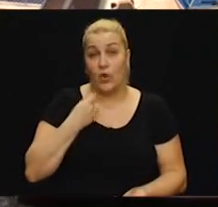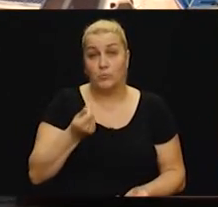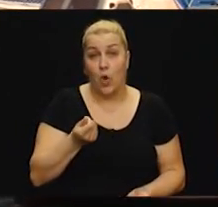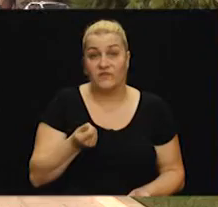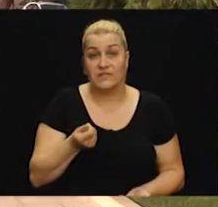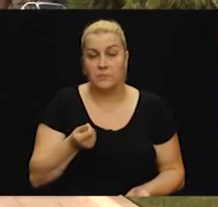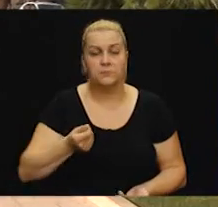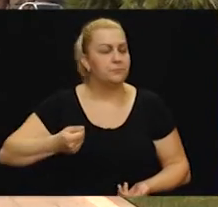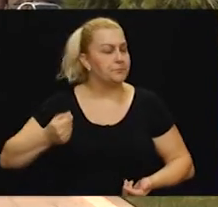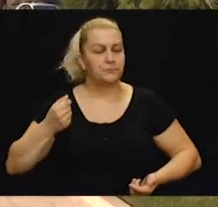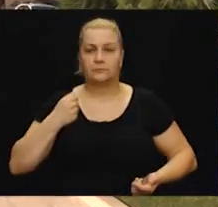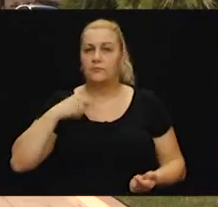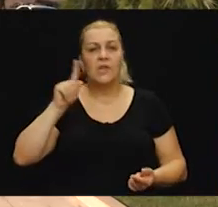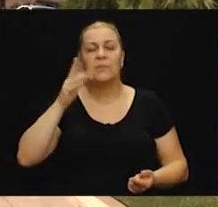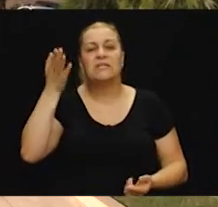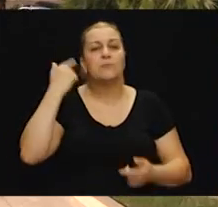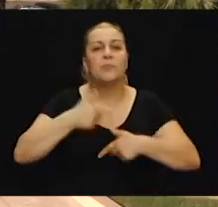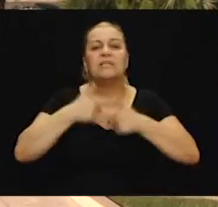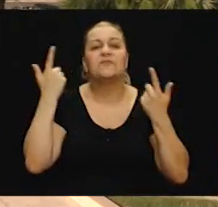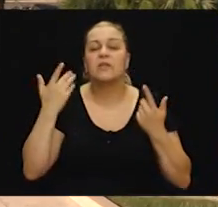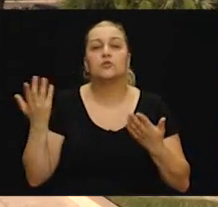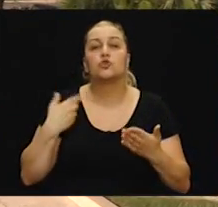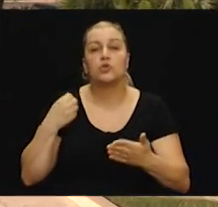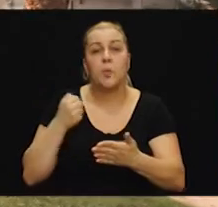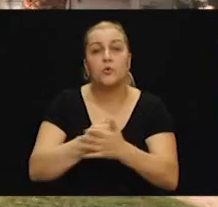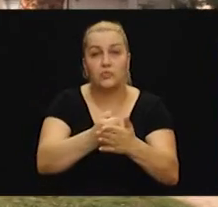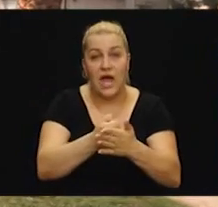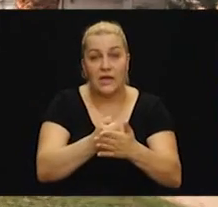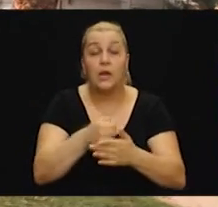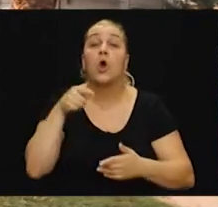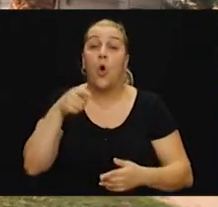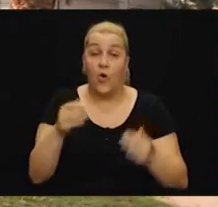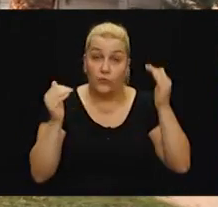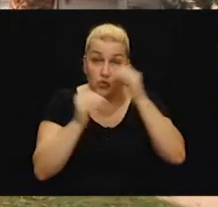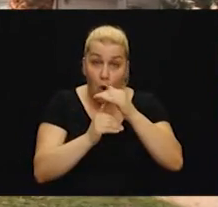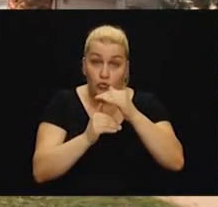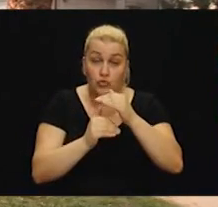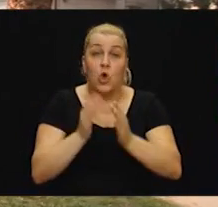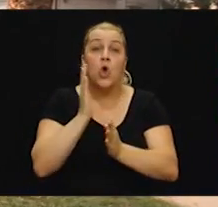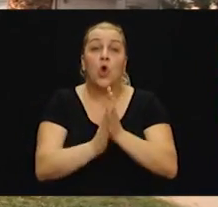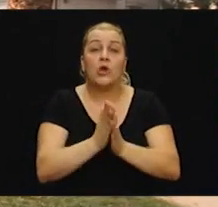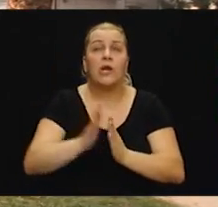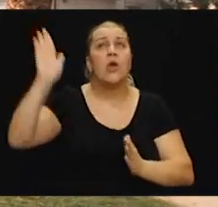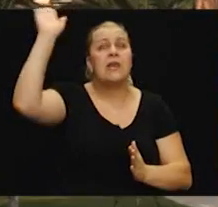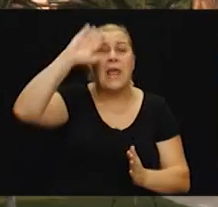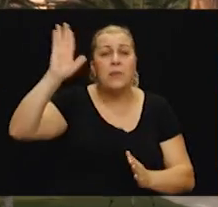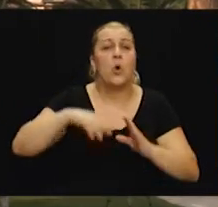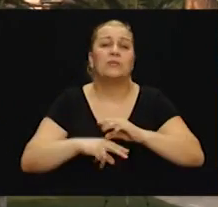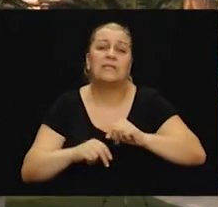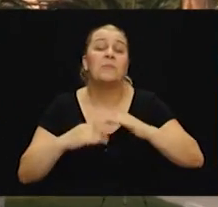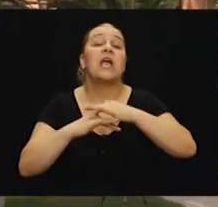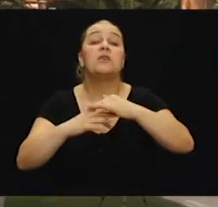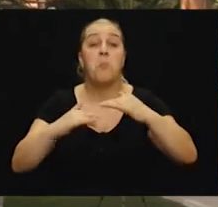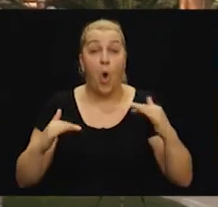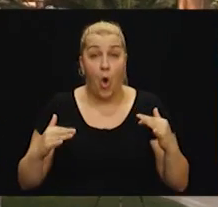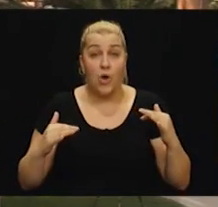Ni mi sami nismo bili svjesni na što smo udarili. Tu noć je gorio, ne gorio nebo i zemlja, gorila je nebo,